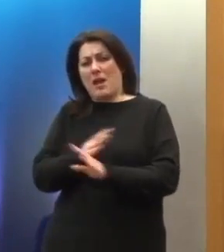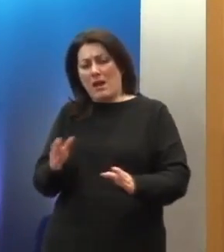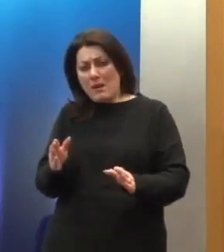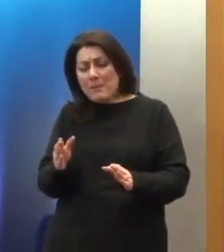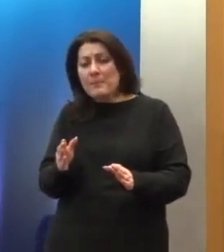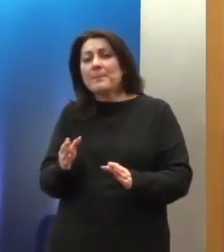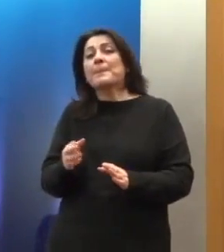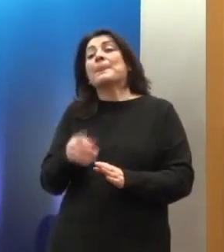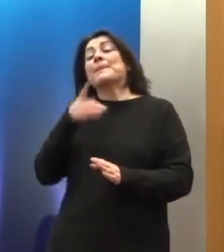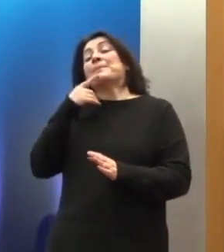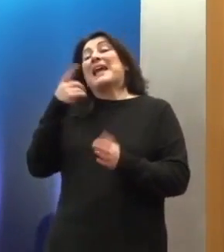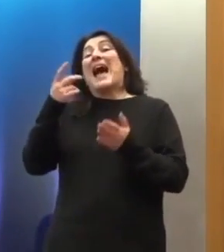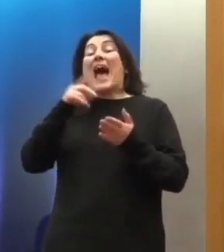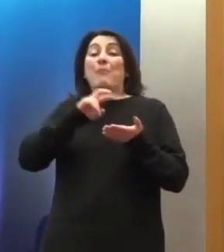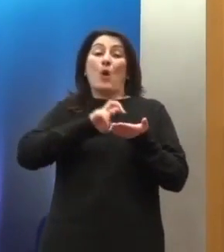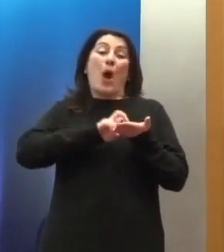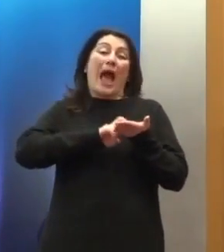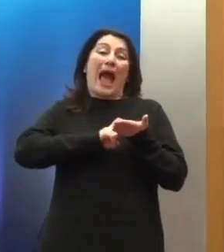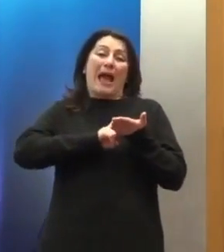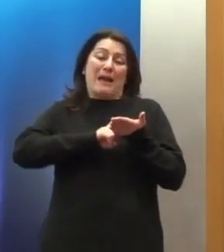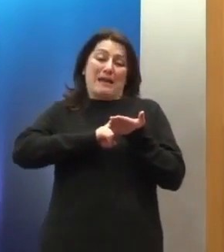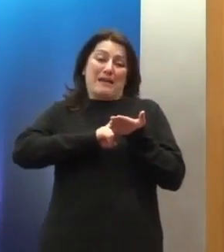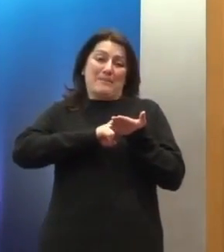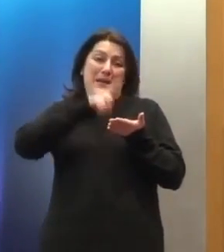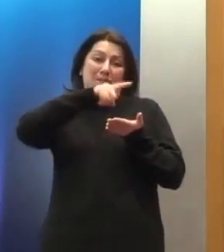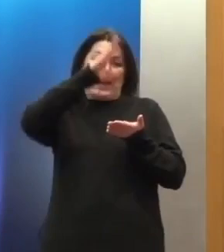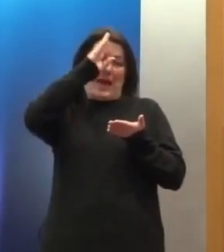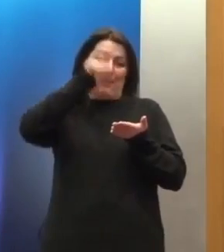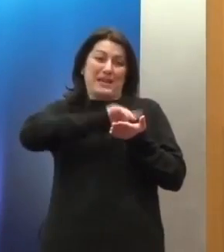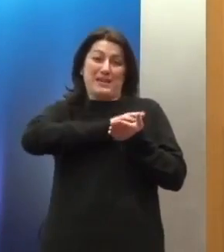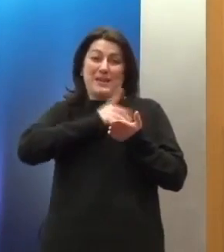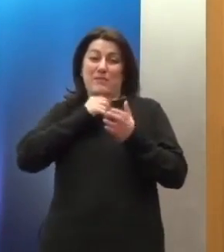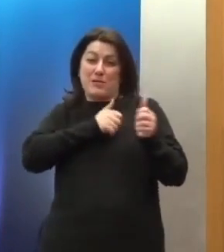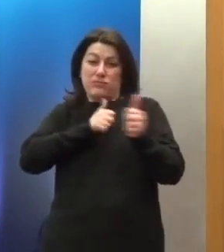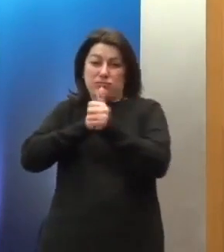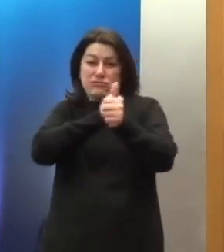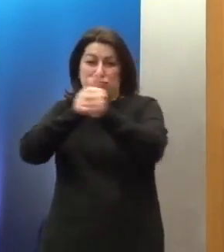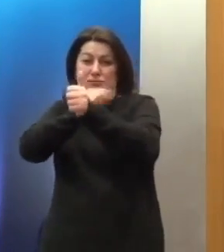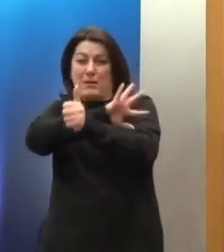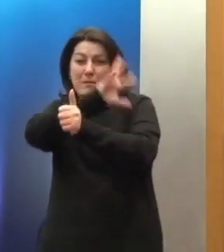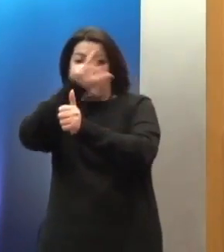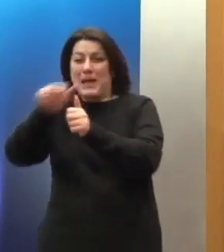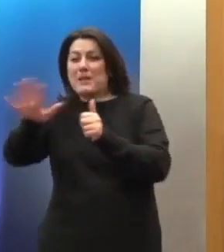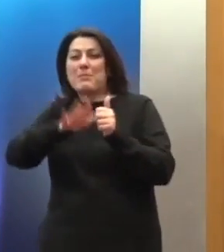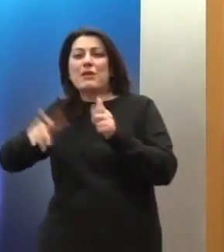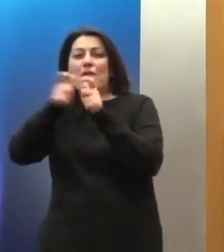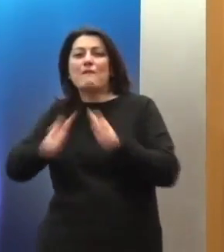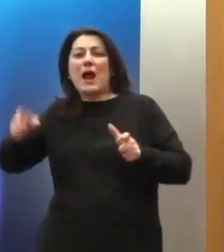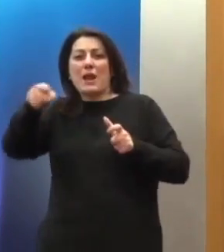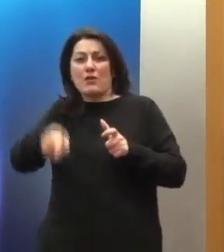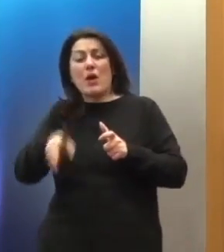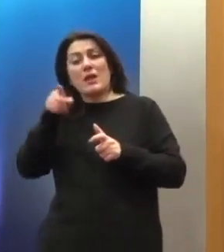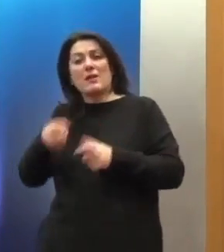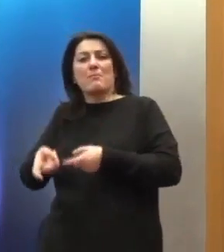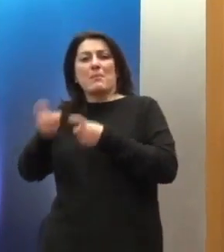Αμερικανική Πρεσβεία μέχρι το Φάλληρο. Και κάπου εκεί στο Φάλληρο είχε πυροβοληθεί. Αλλά στο γκρουπ αυτό